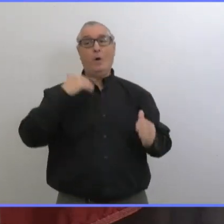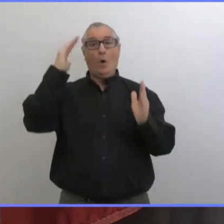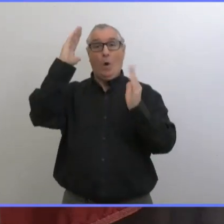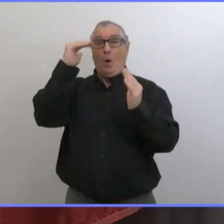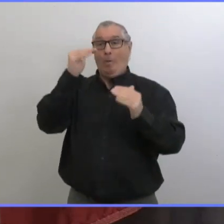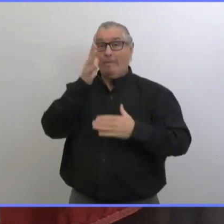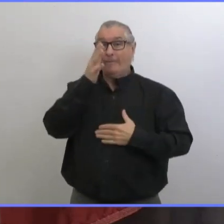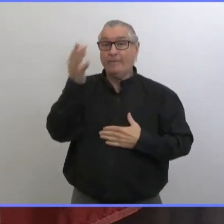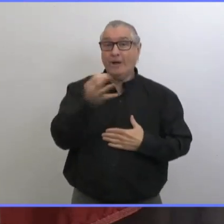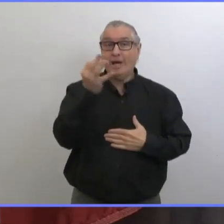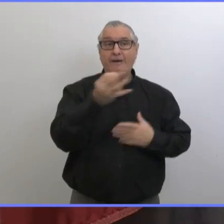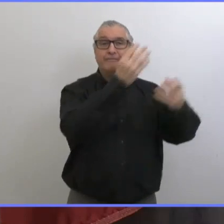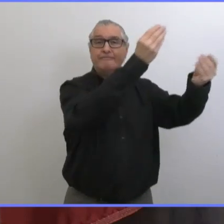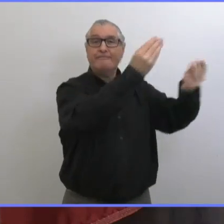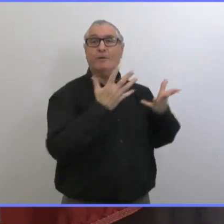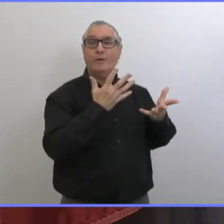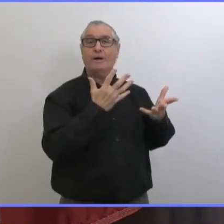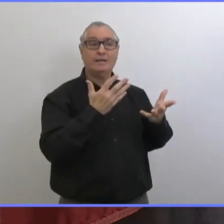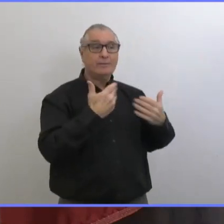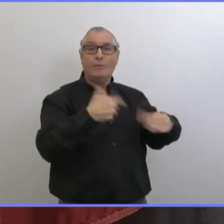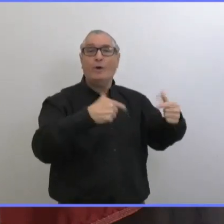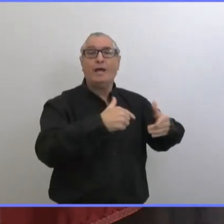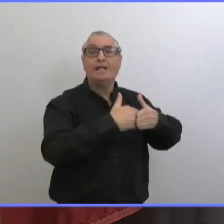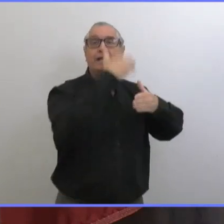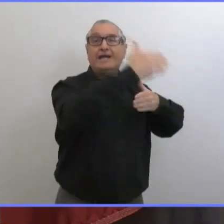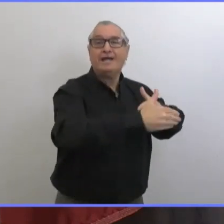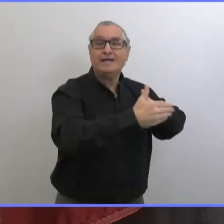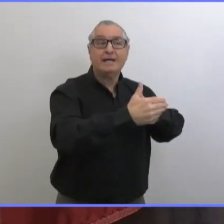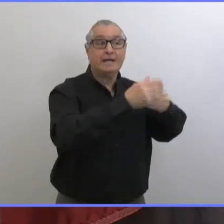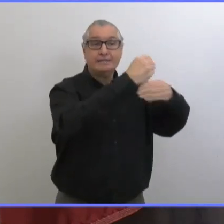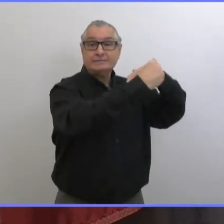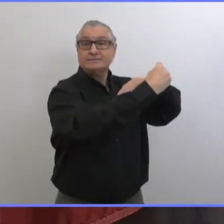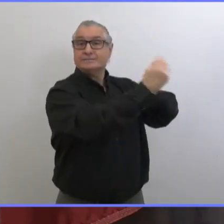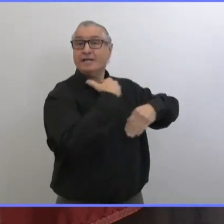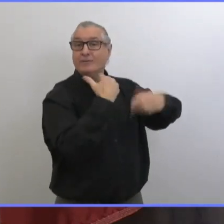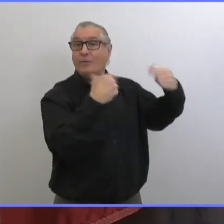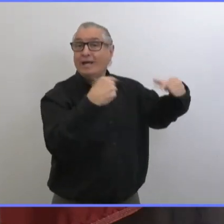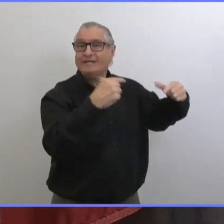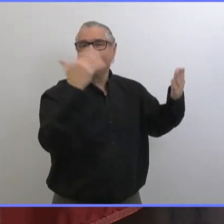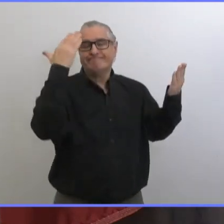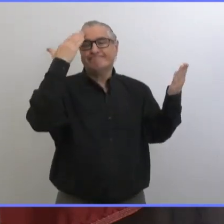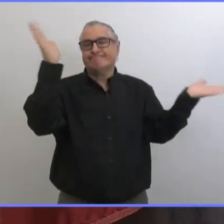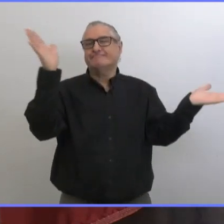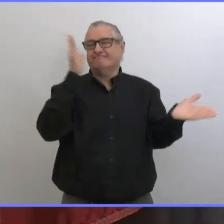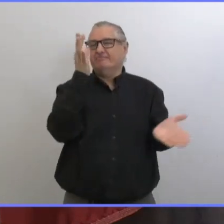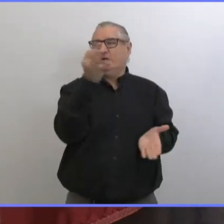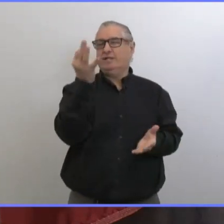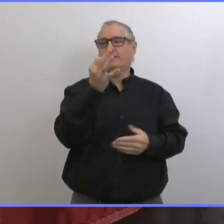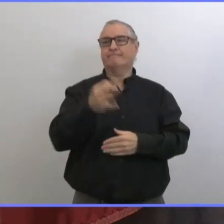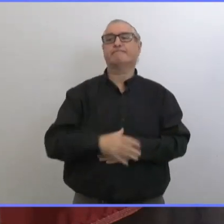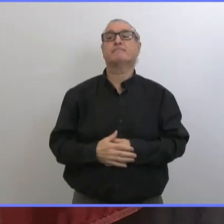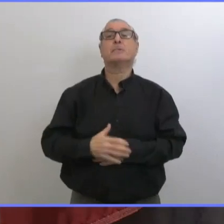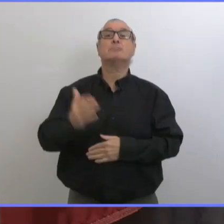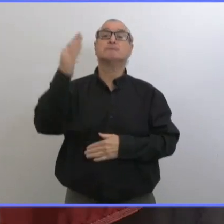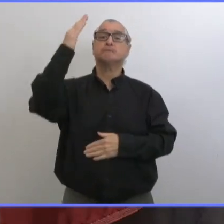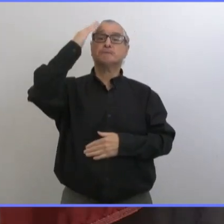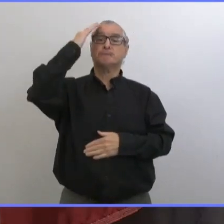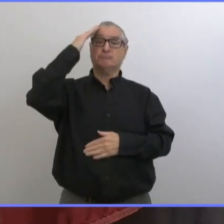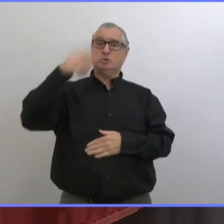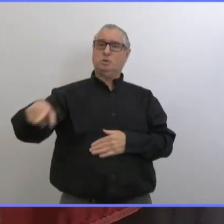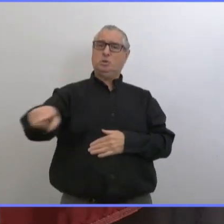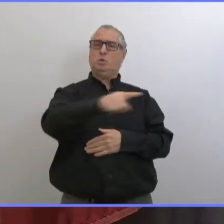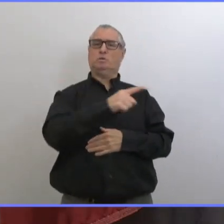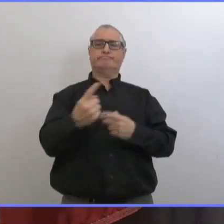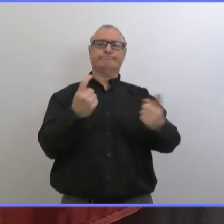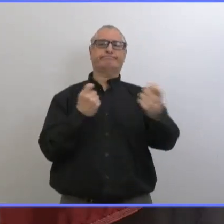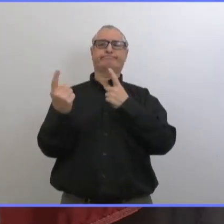vendredi. On sait aussi qu'il va y avoir des questions sur la liste de priorités. Mais sachez que les experts